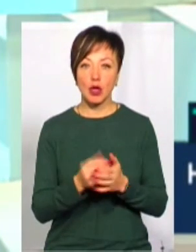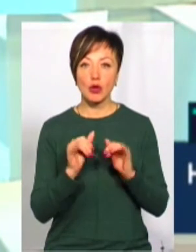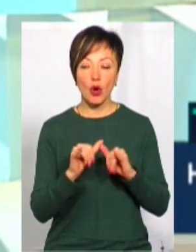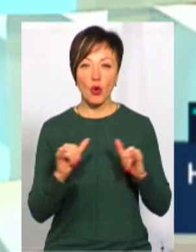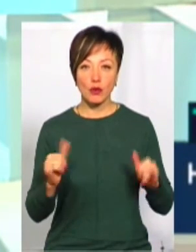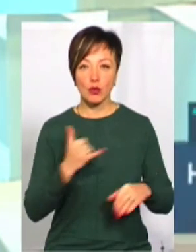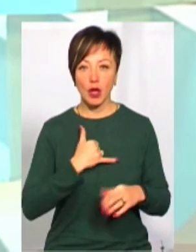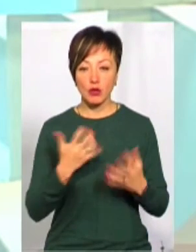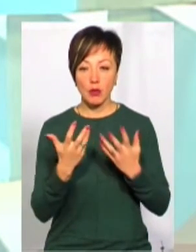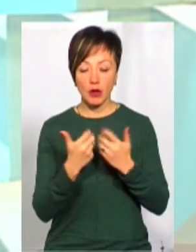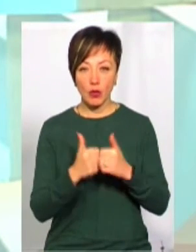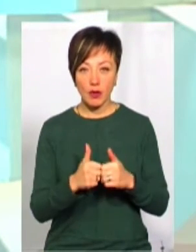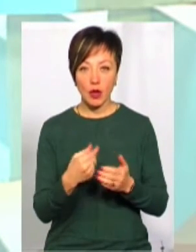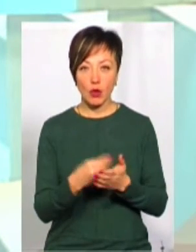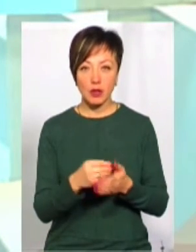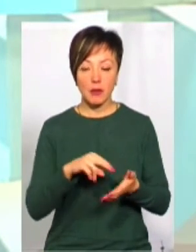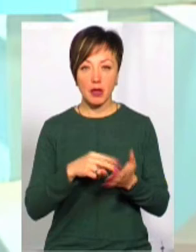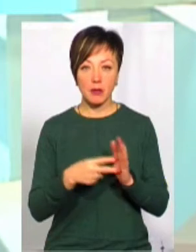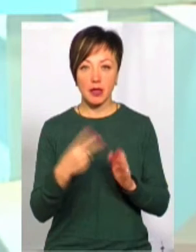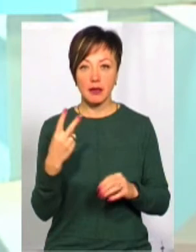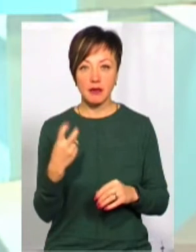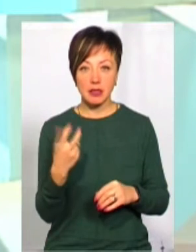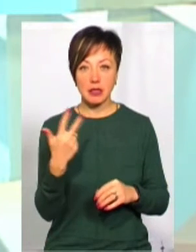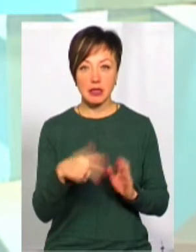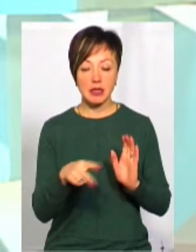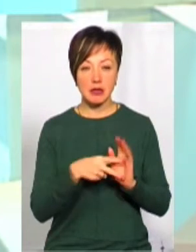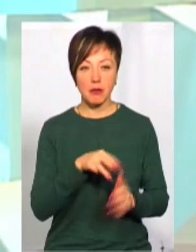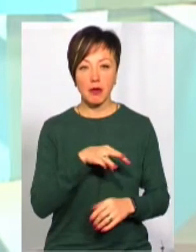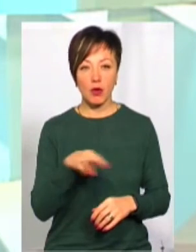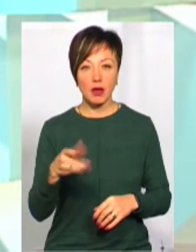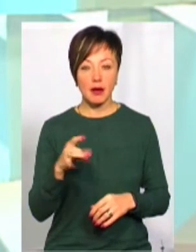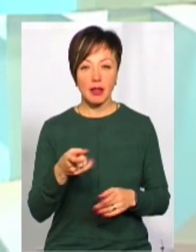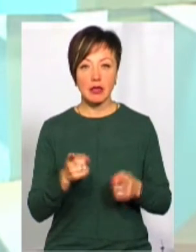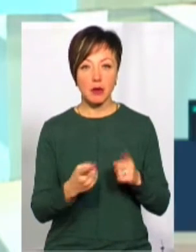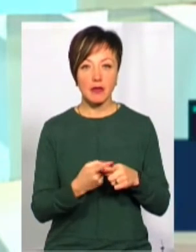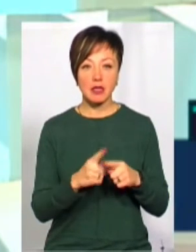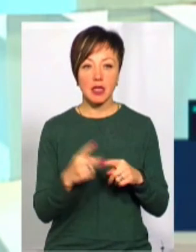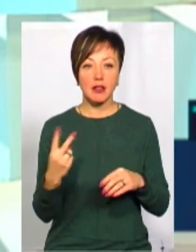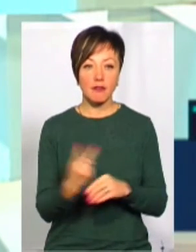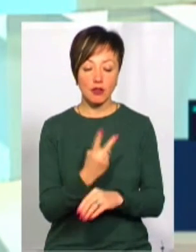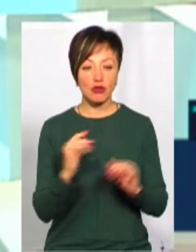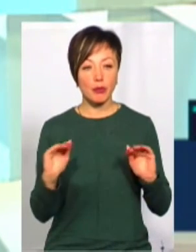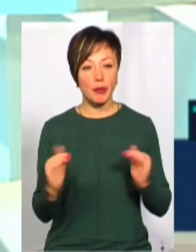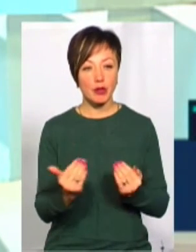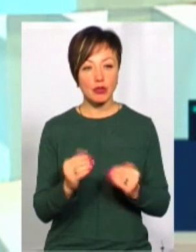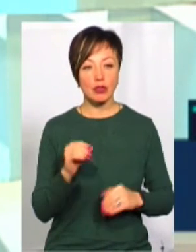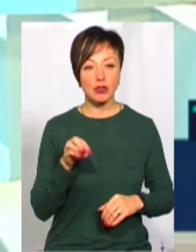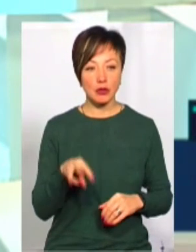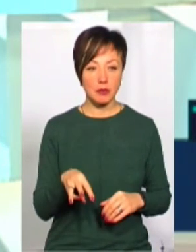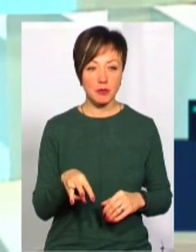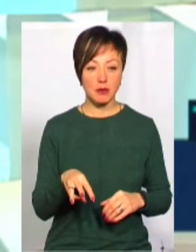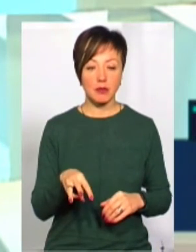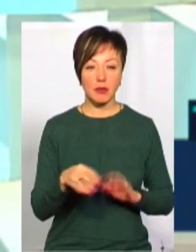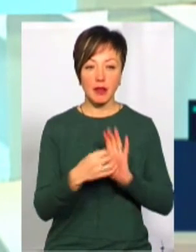обрахований і кошти передбачені в обсязі 2037 мільйонів гривень. Насправді, це вдвічі менше, ніж це